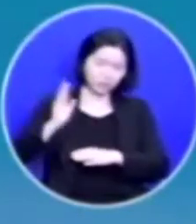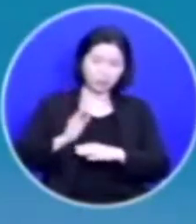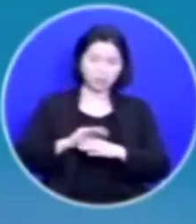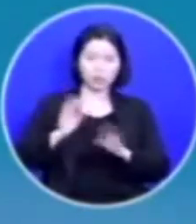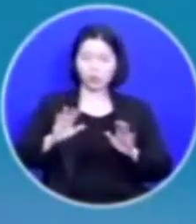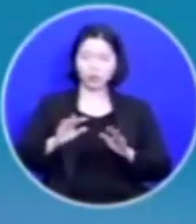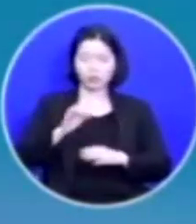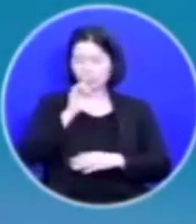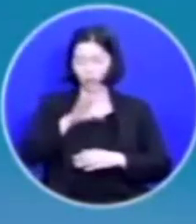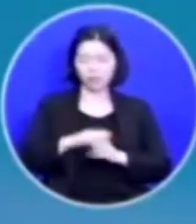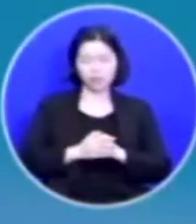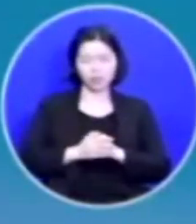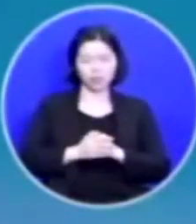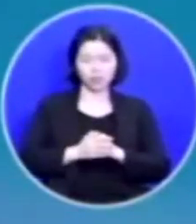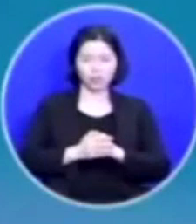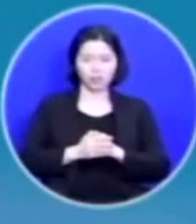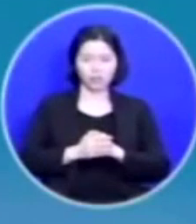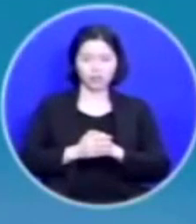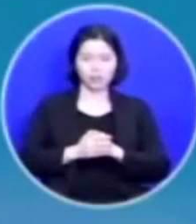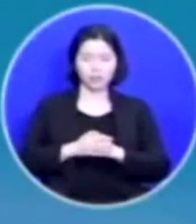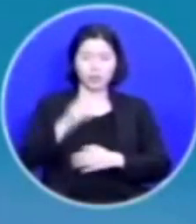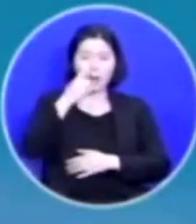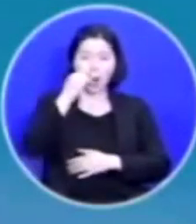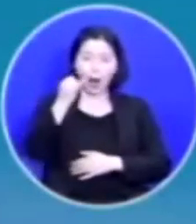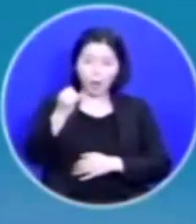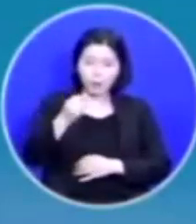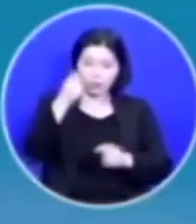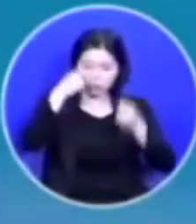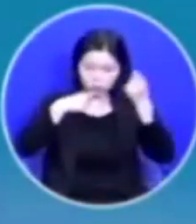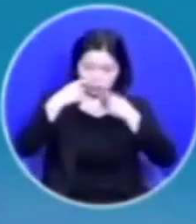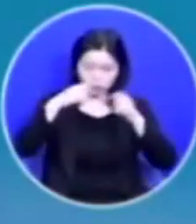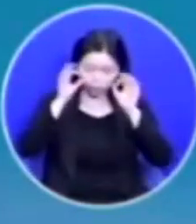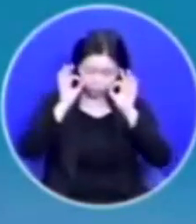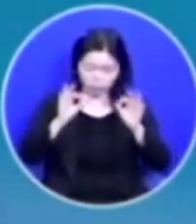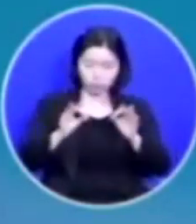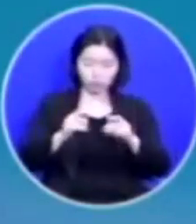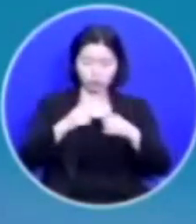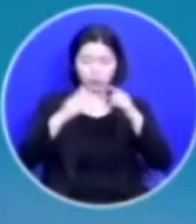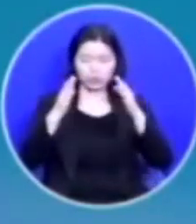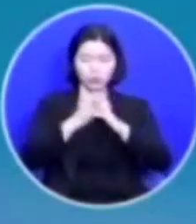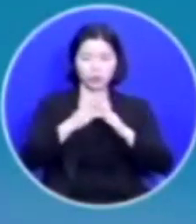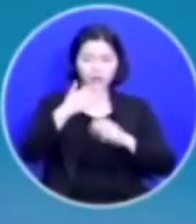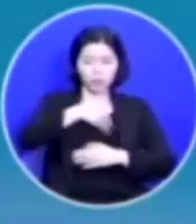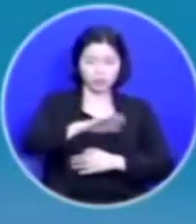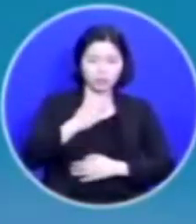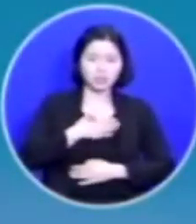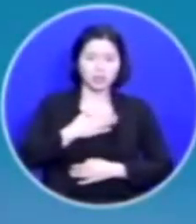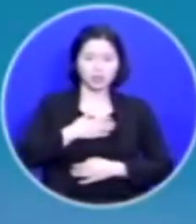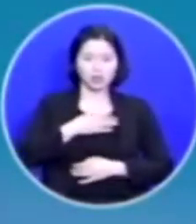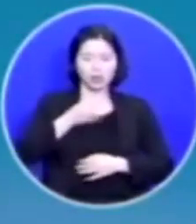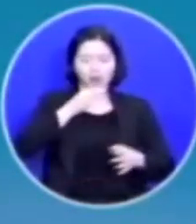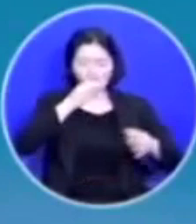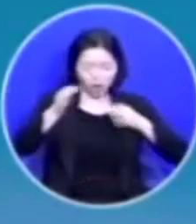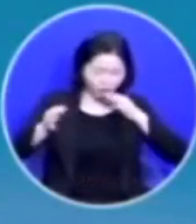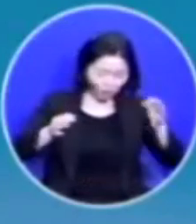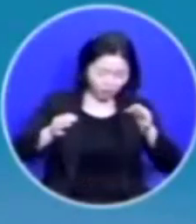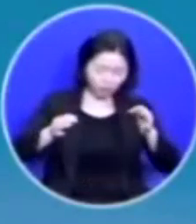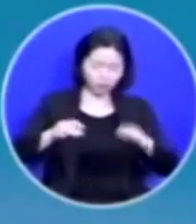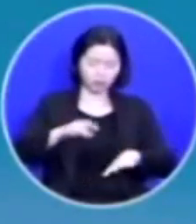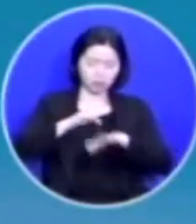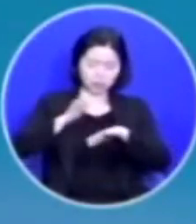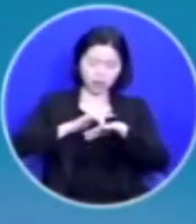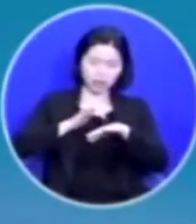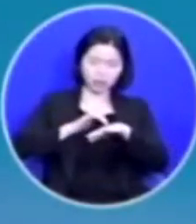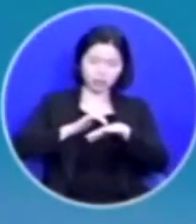못 하겠더라고요 어머니 우시는 것을 보고 교회 가서 저도 목 놓아 울고 사탄을 대적해